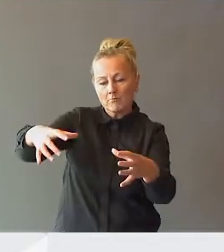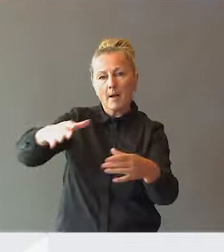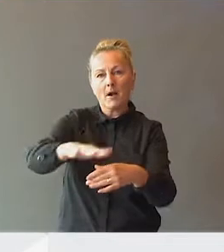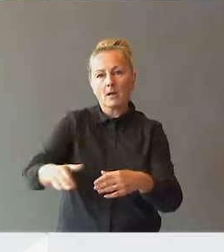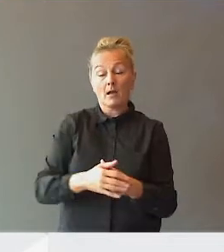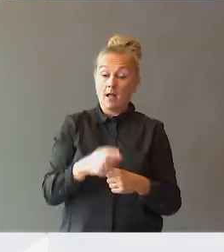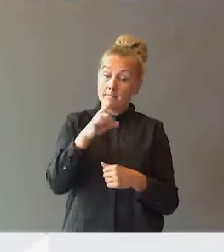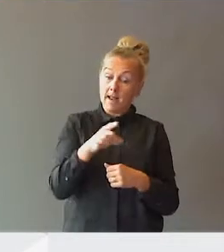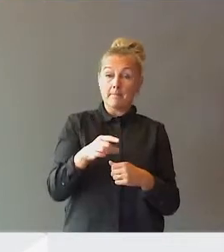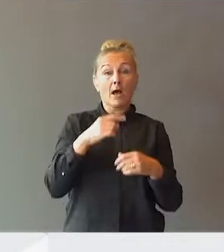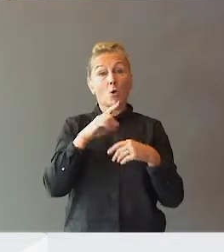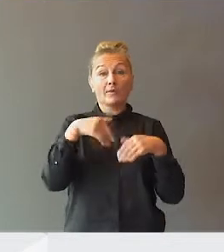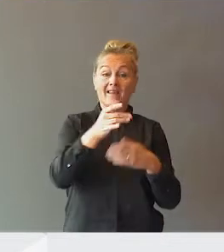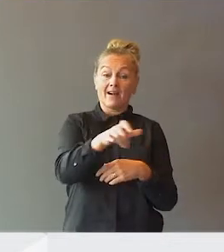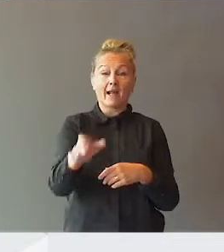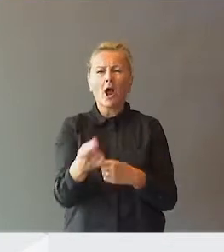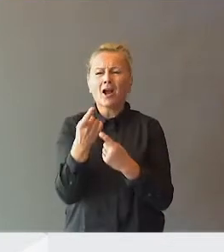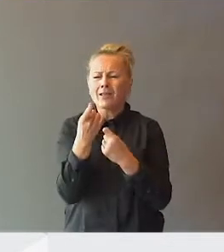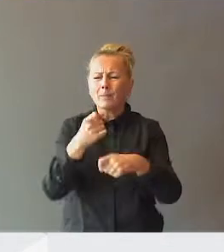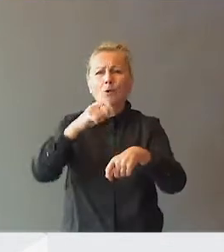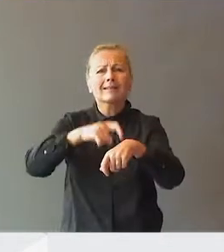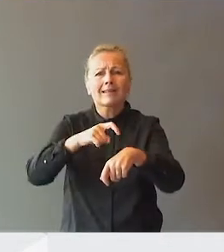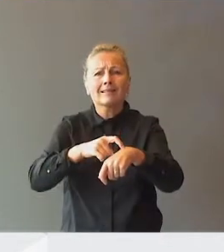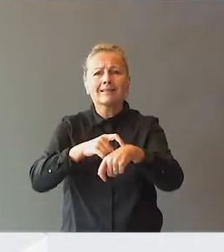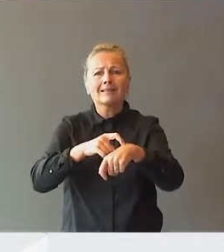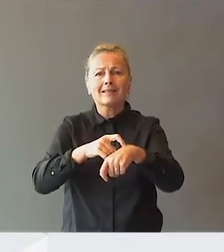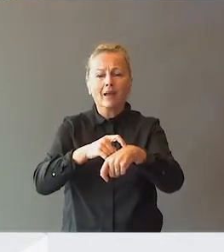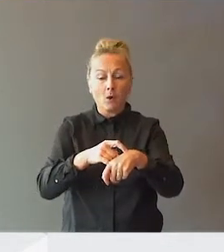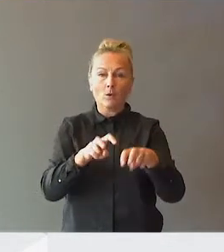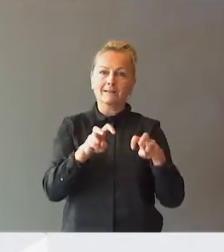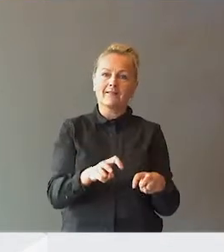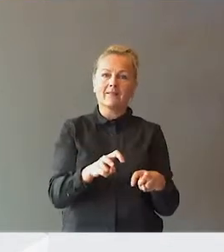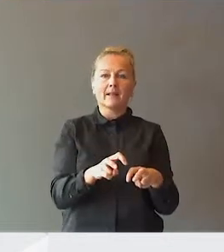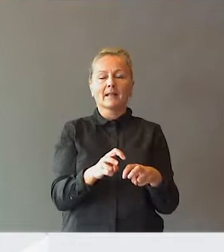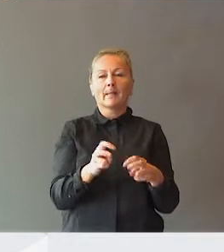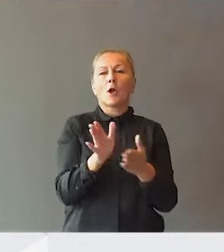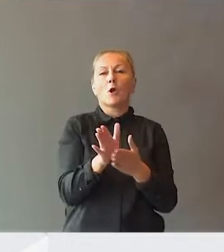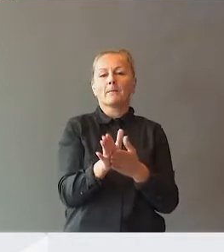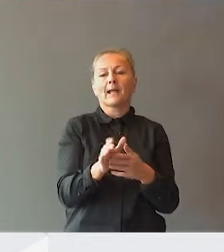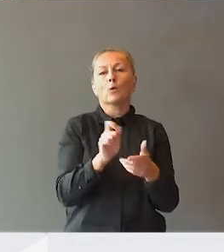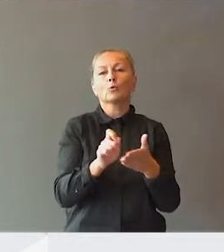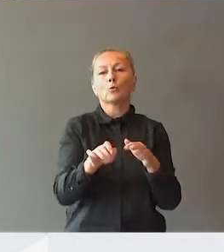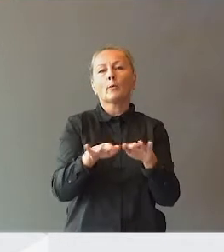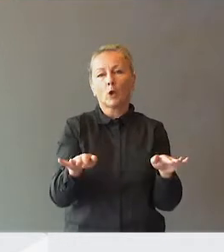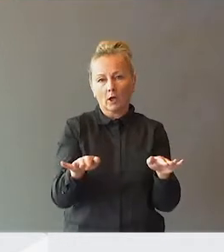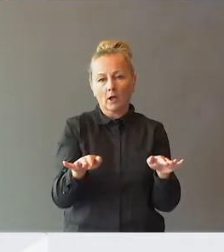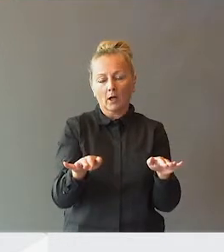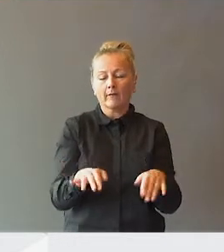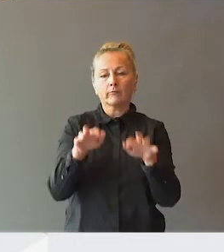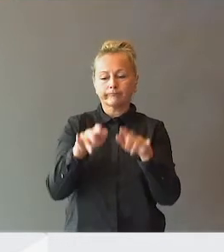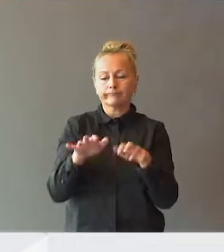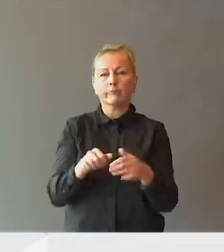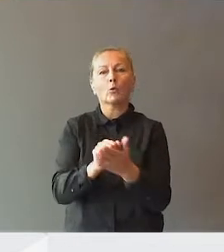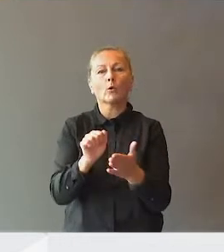PP-rådgiveren har knapt nok tid til å sette seg ved de berømte kontorpultene for å skrive dette